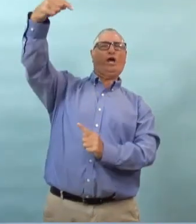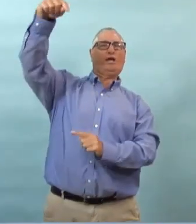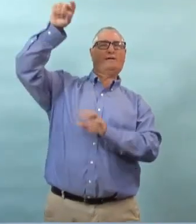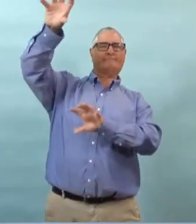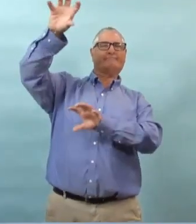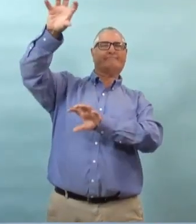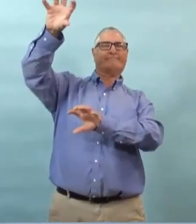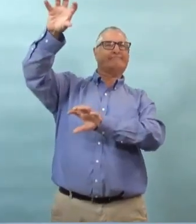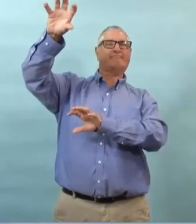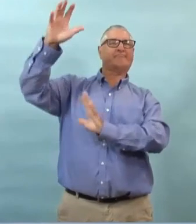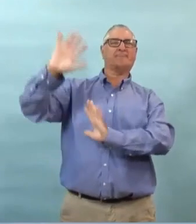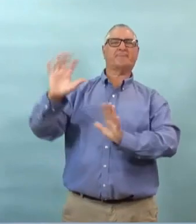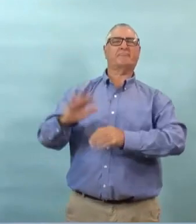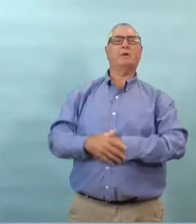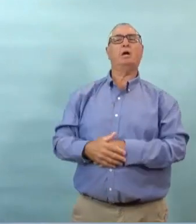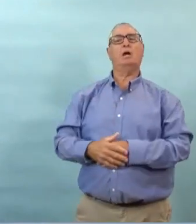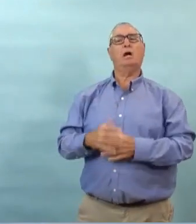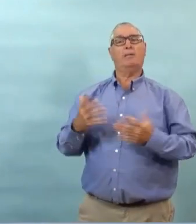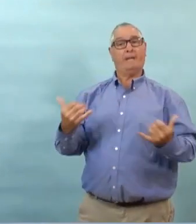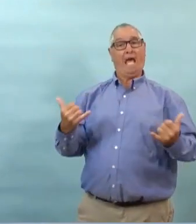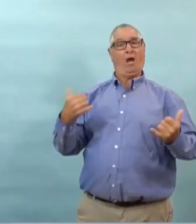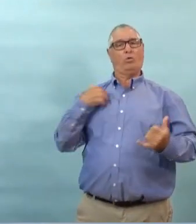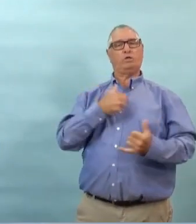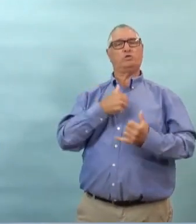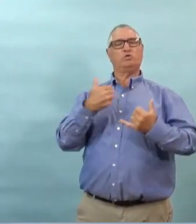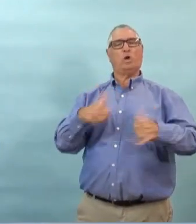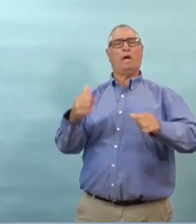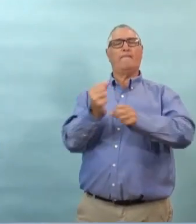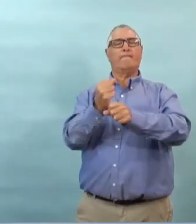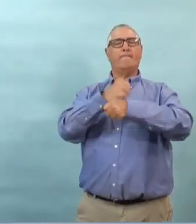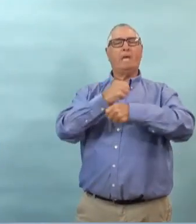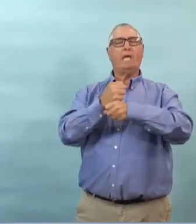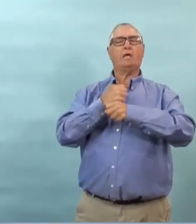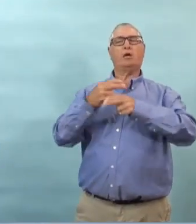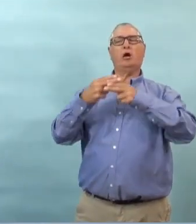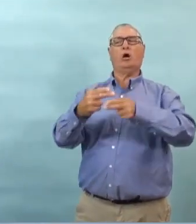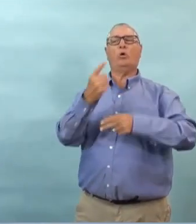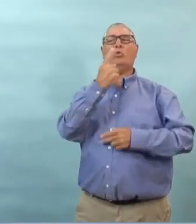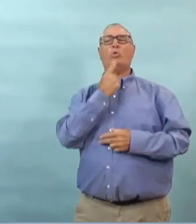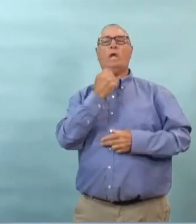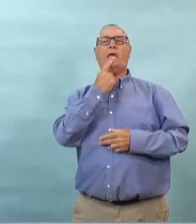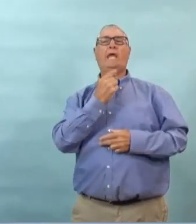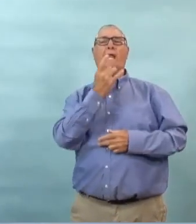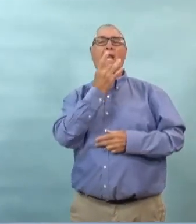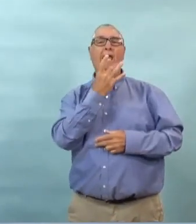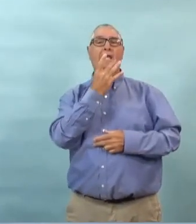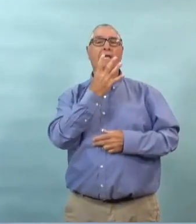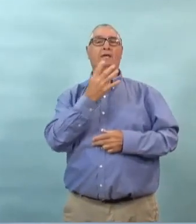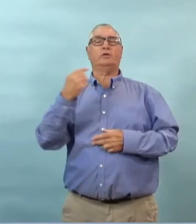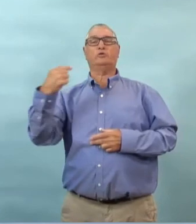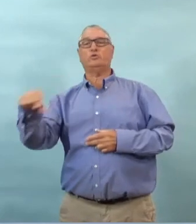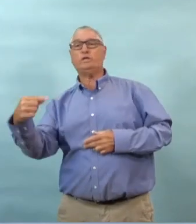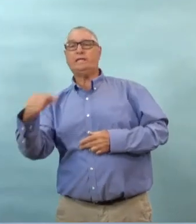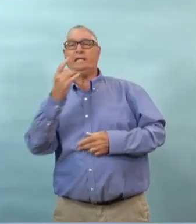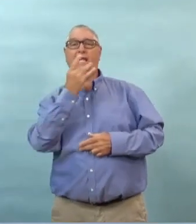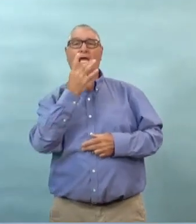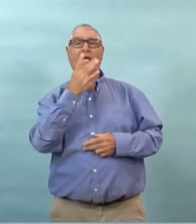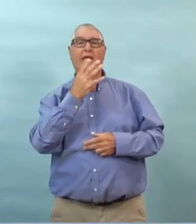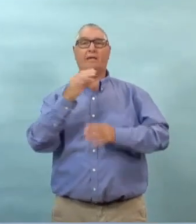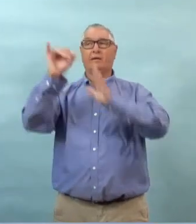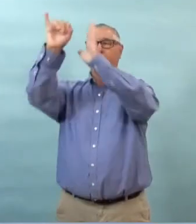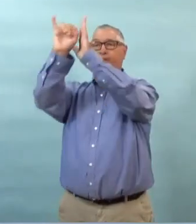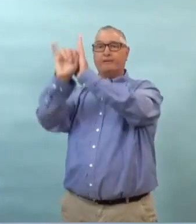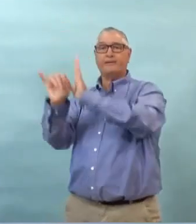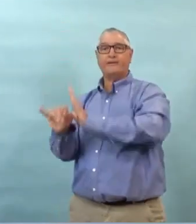ce qu'on veut c'est trouver une capacité de d'avoir peut-être des étapes avec